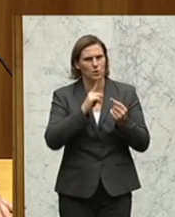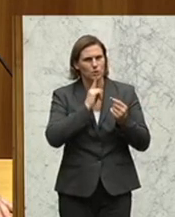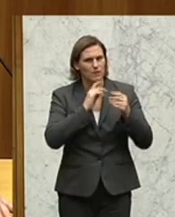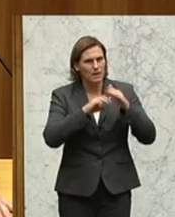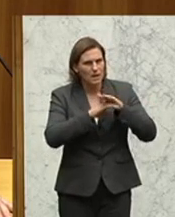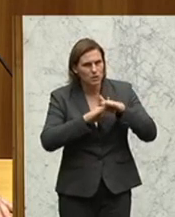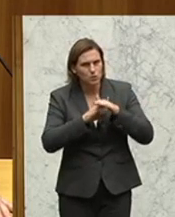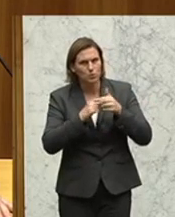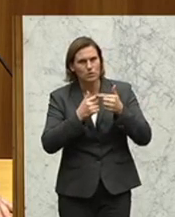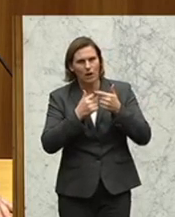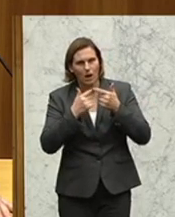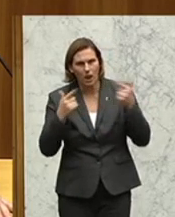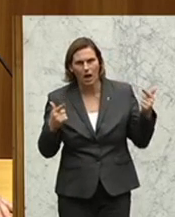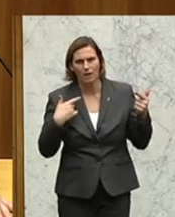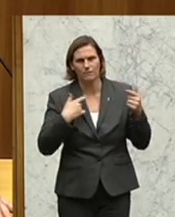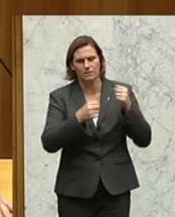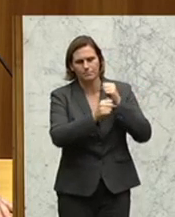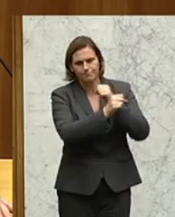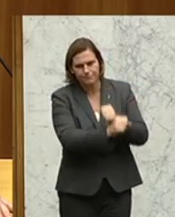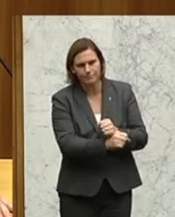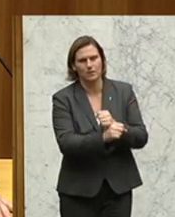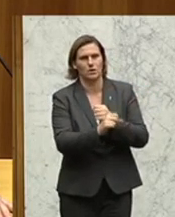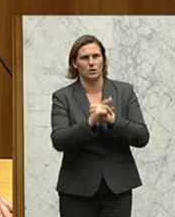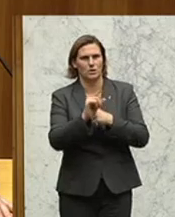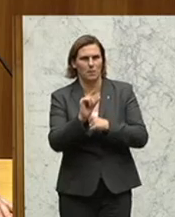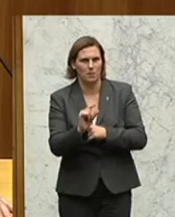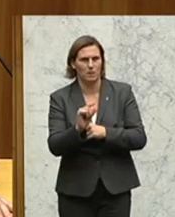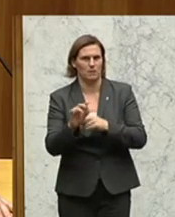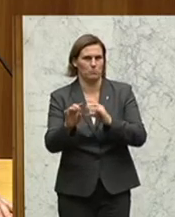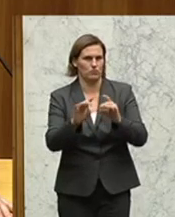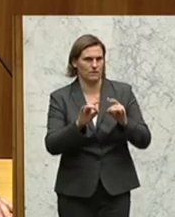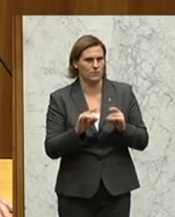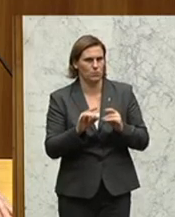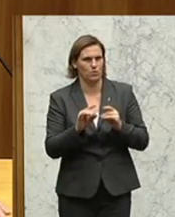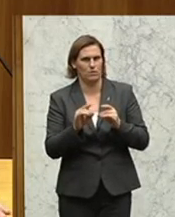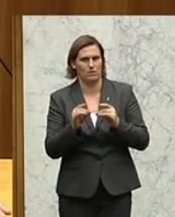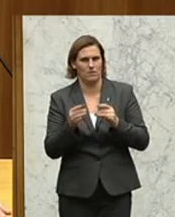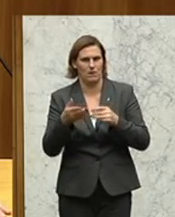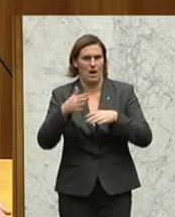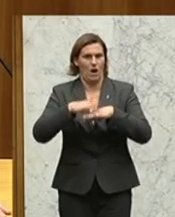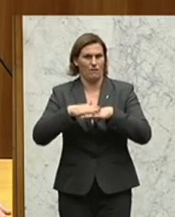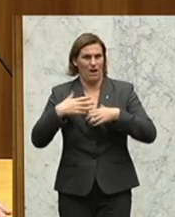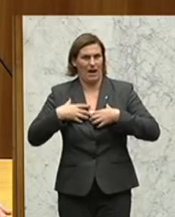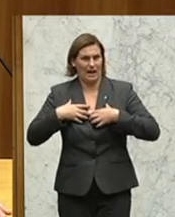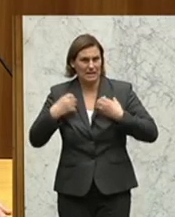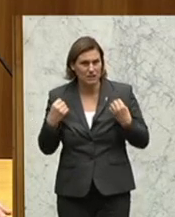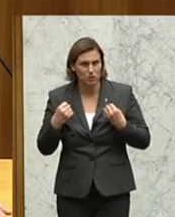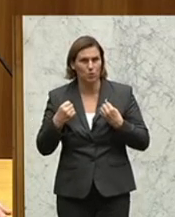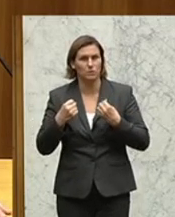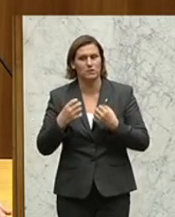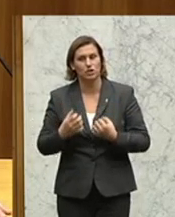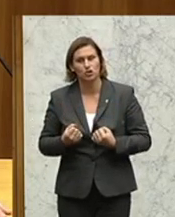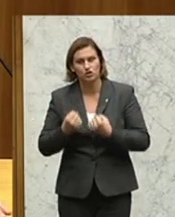haben wir lange Einschlusszeiten, weniger Beschäftigung. Das führt zu einem höheren Aggressionspotenzial. Das erschwert die Resozialisierung.